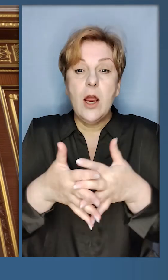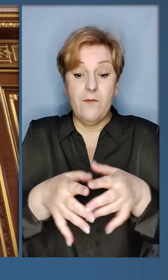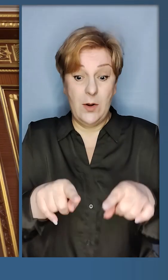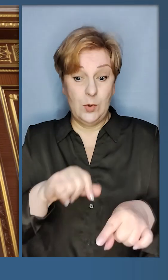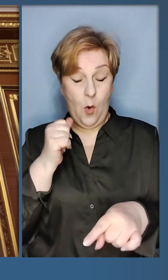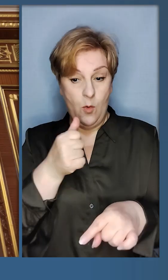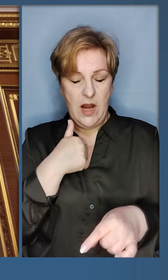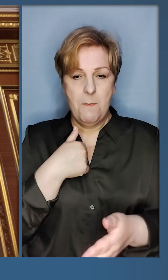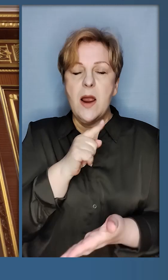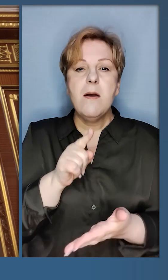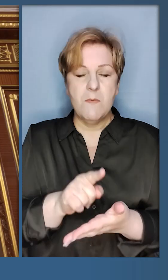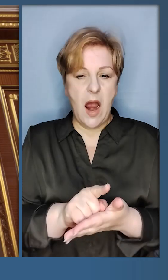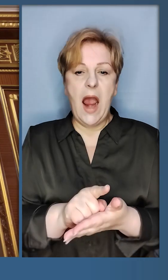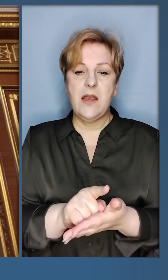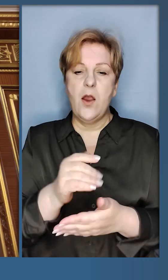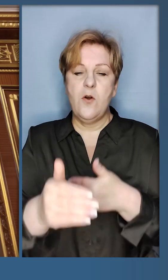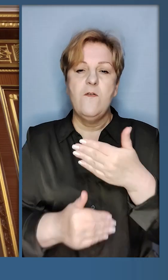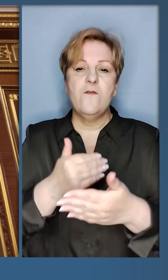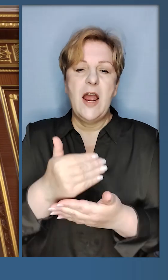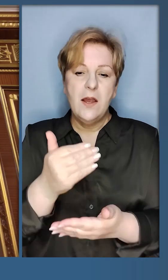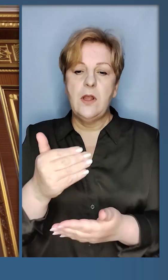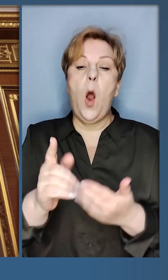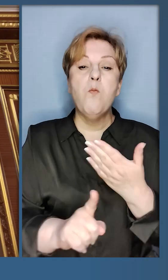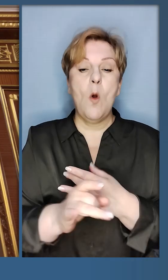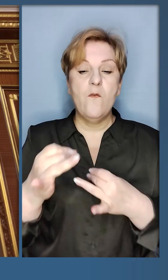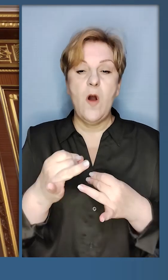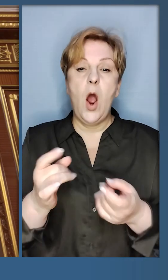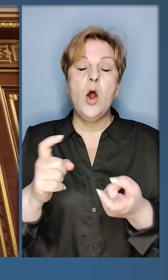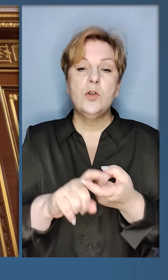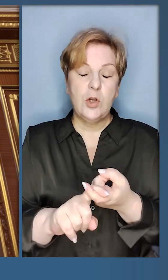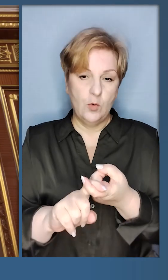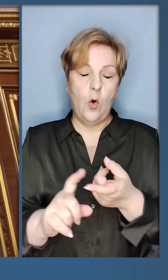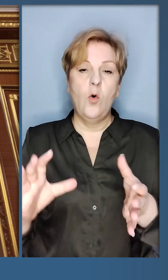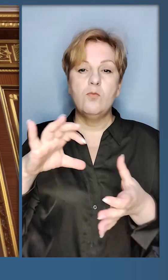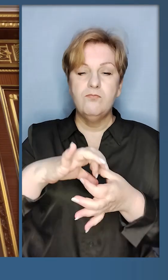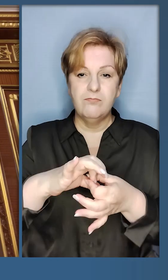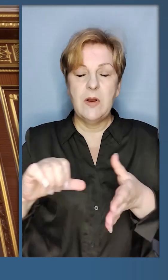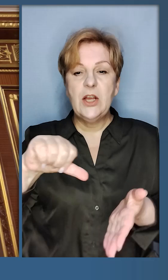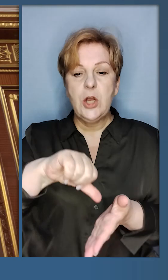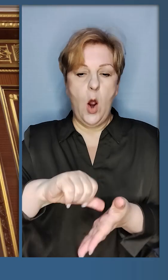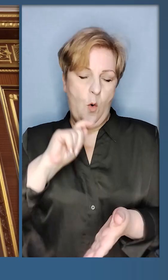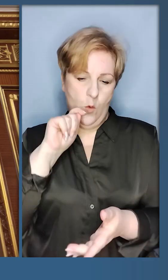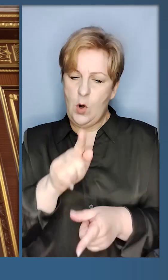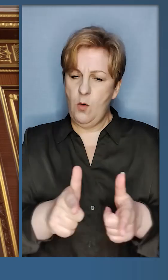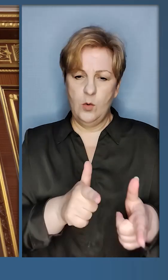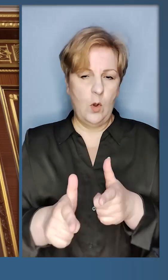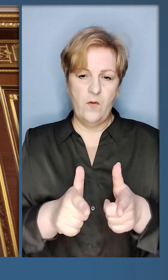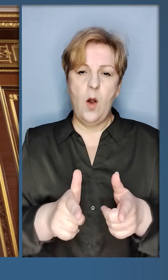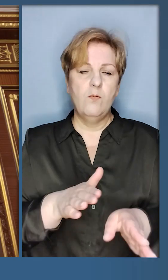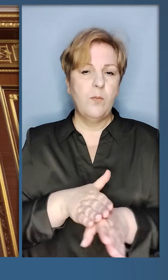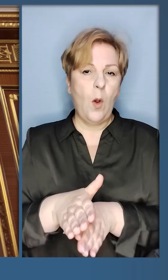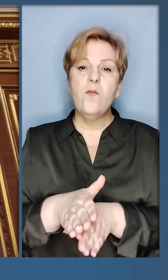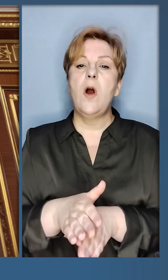інтеграції цьогоріч. Ми маємо вийти на початок переговорів щодо членства. Україна до цього повністю готова. Ми